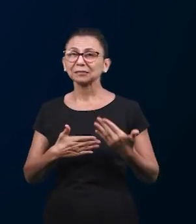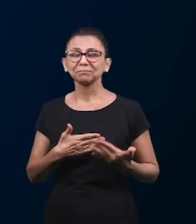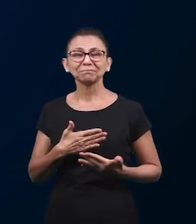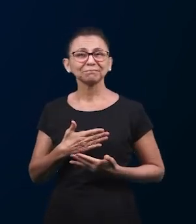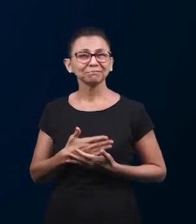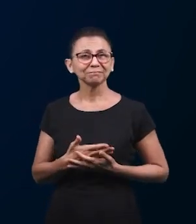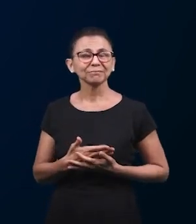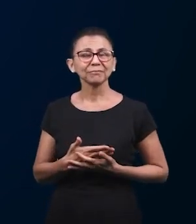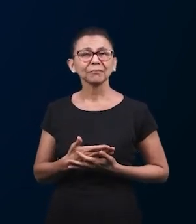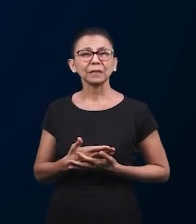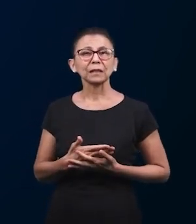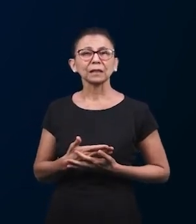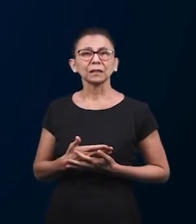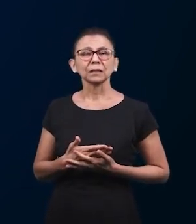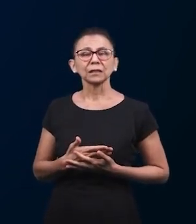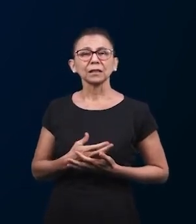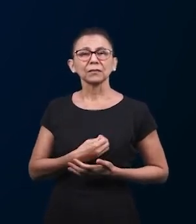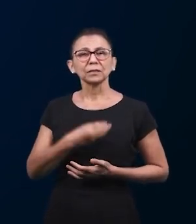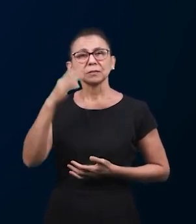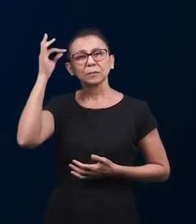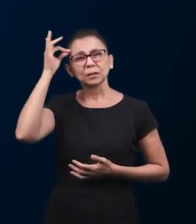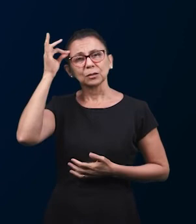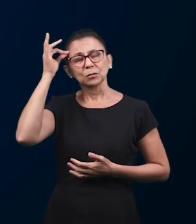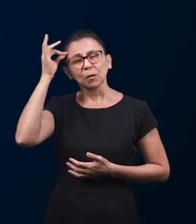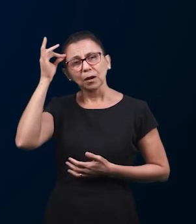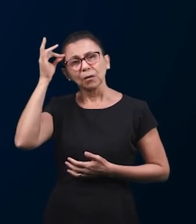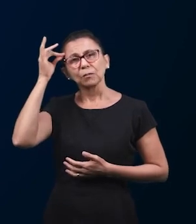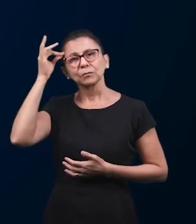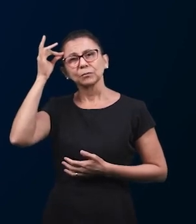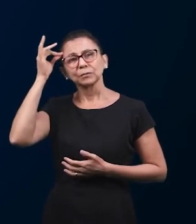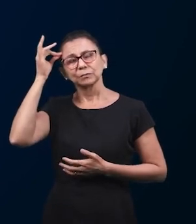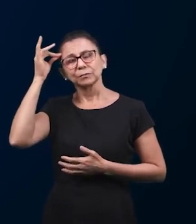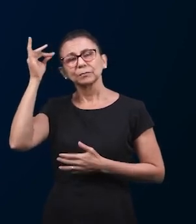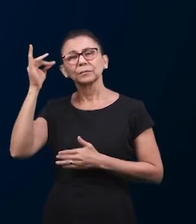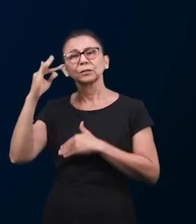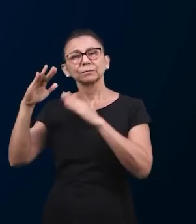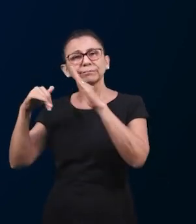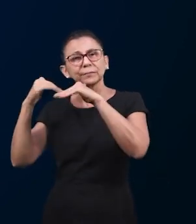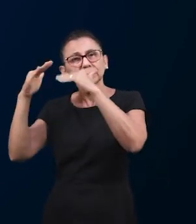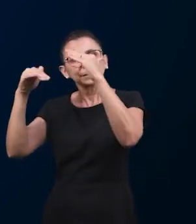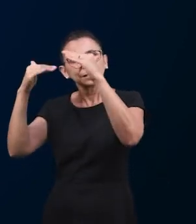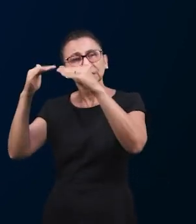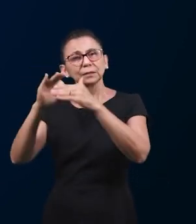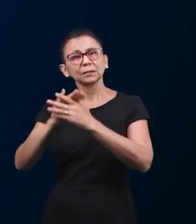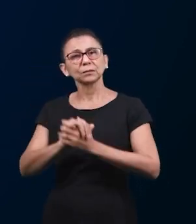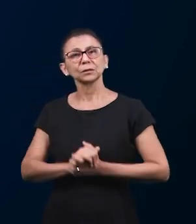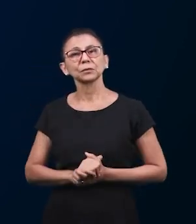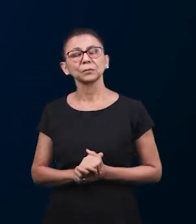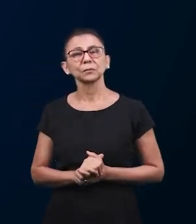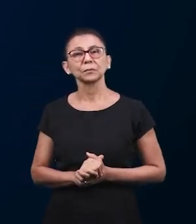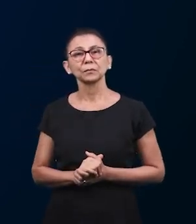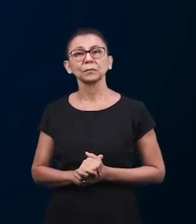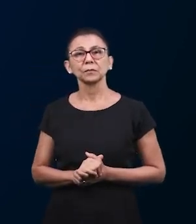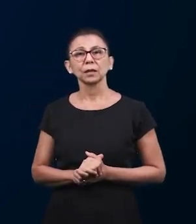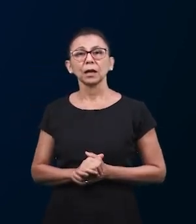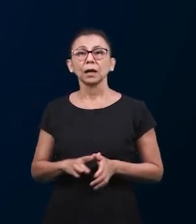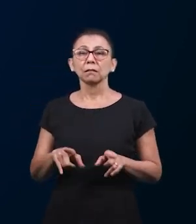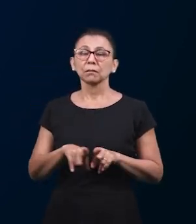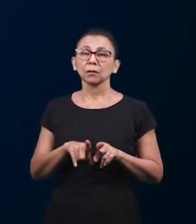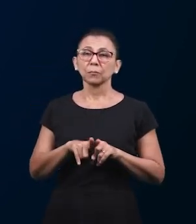и оно наполняет наши сердца укрепляет нас духовно одним из великих благословений